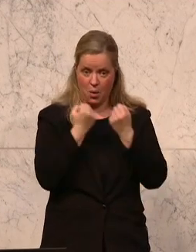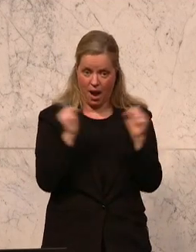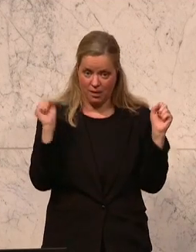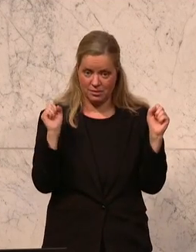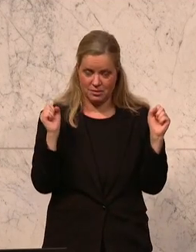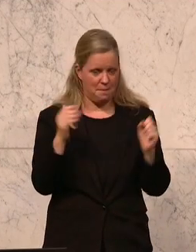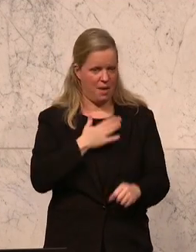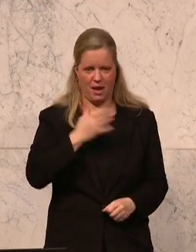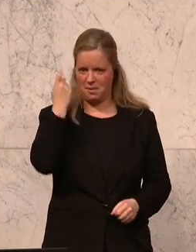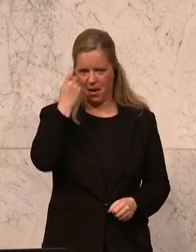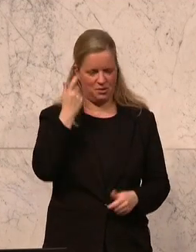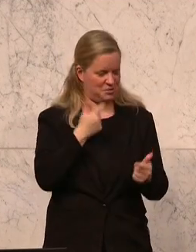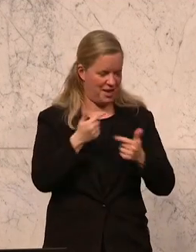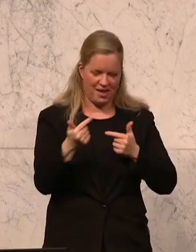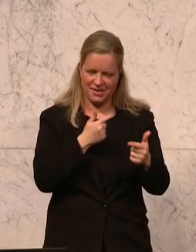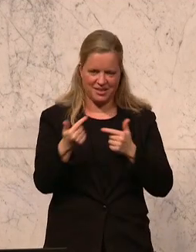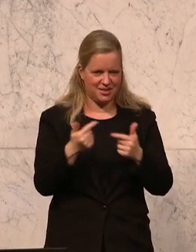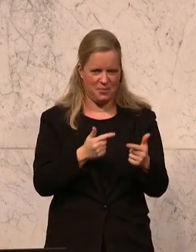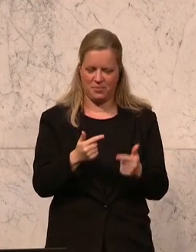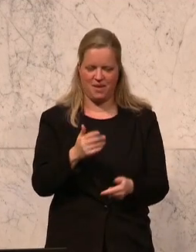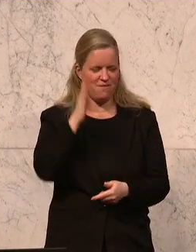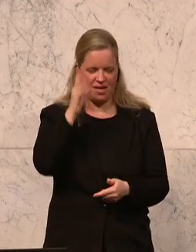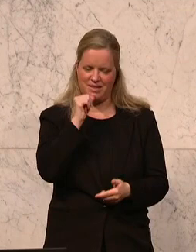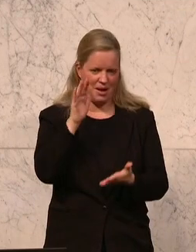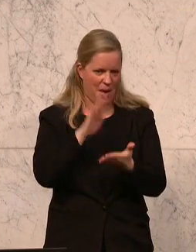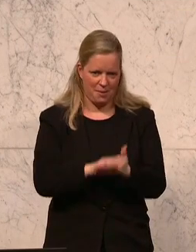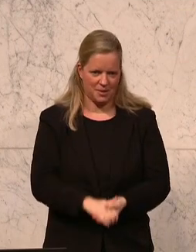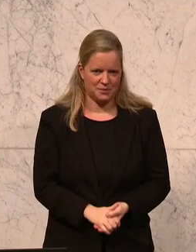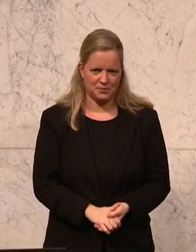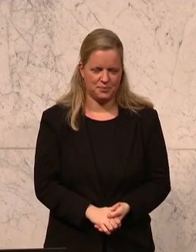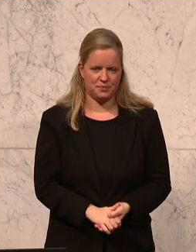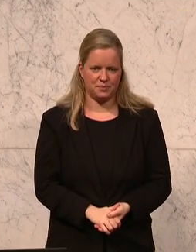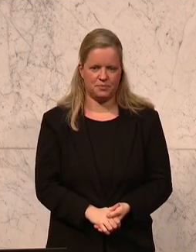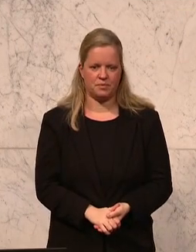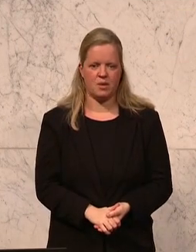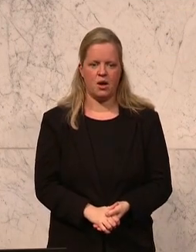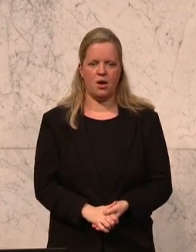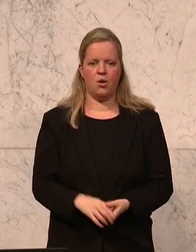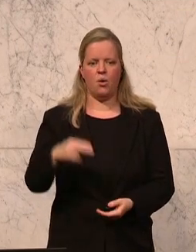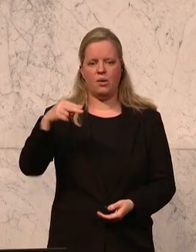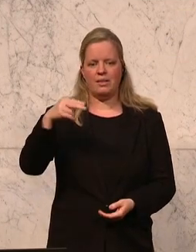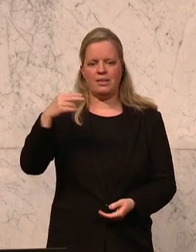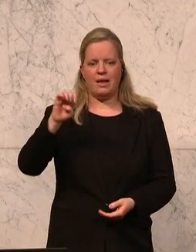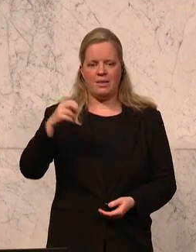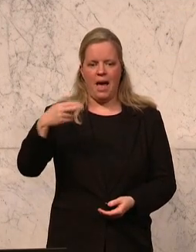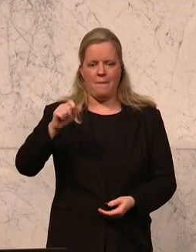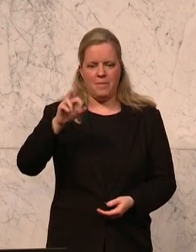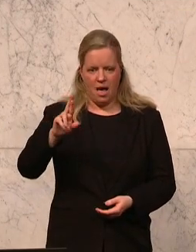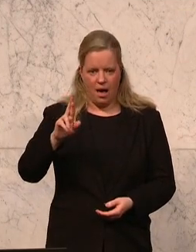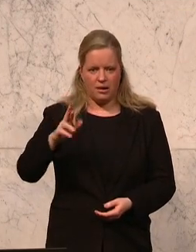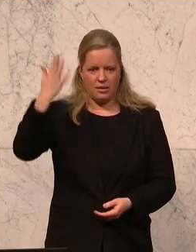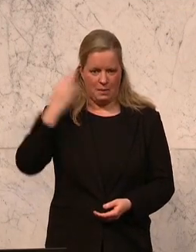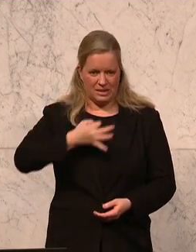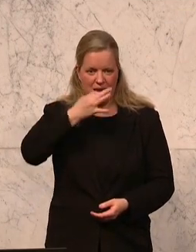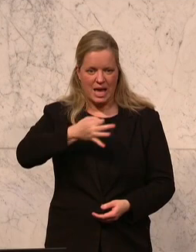Erachtens nicht ausgehen und das wird sich nicht ausgehen. Und die Frage, die Nehammer vollkommen unbeantwortet lassen, wie wollen Sie das finanzieren?